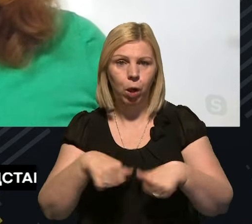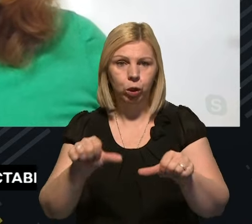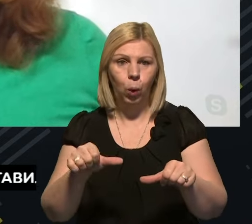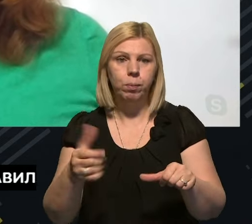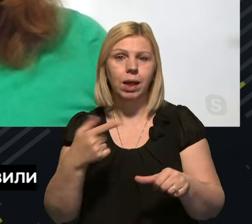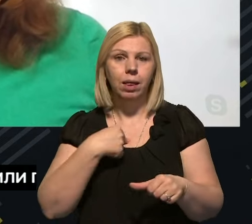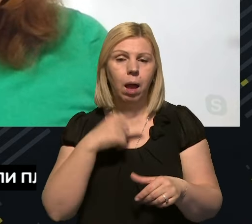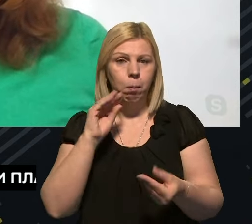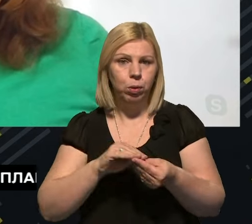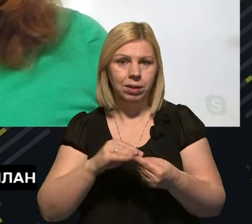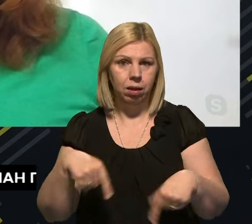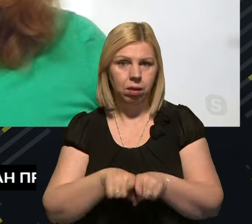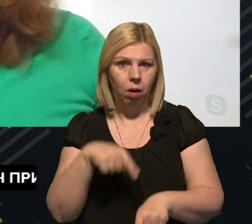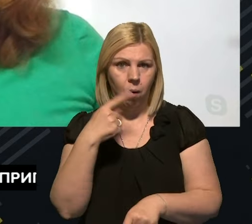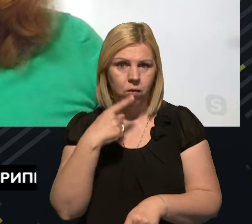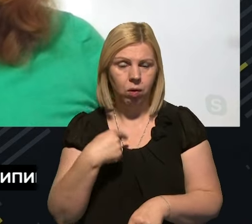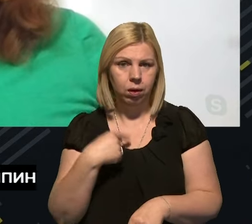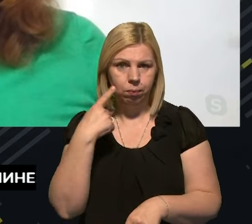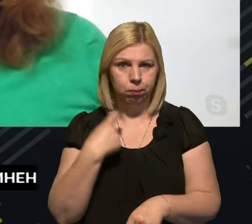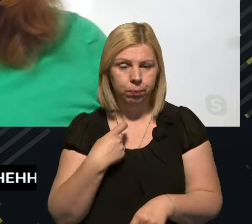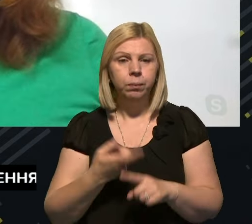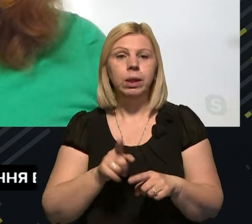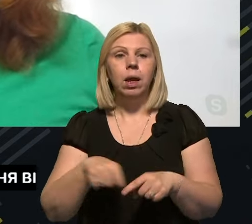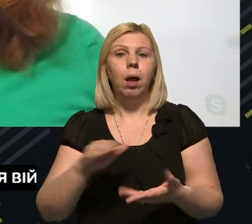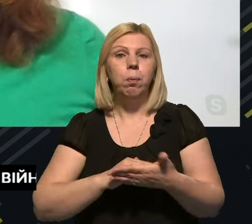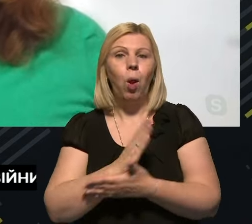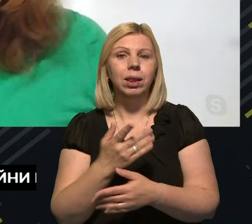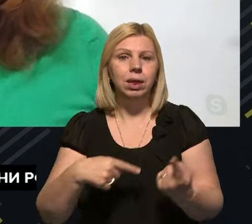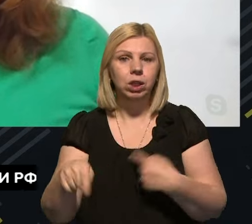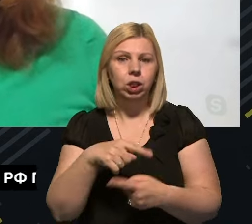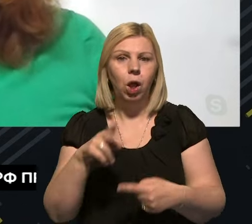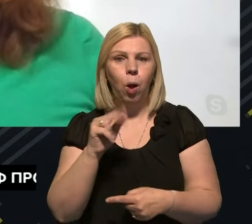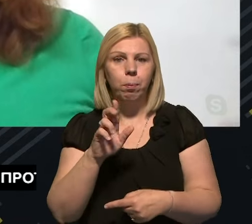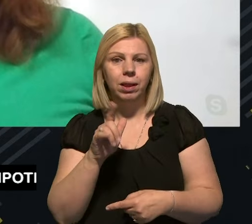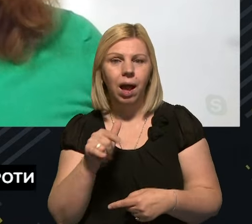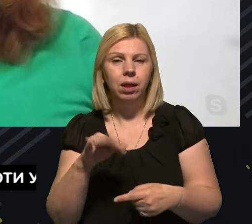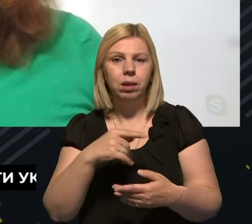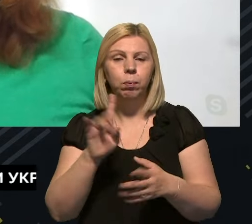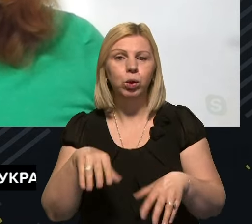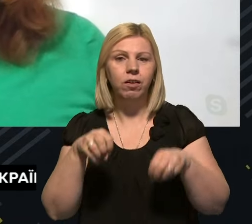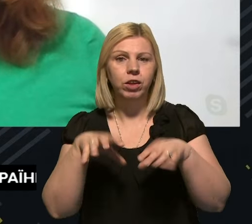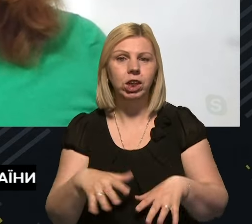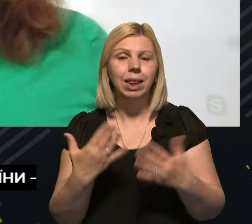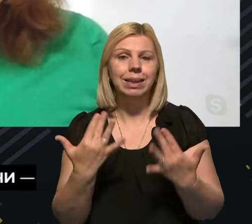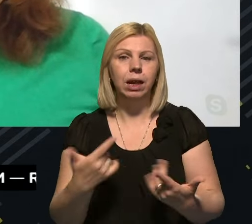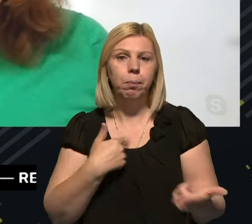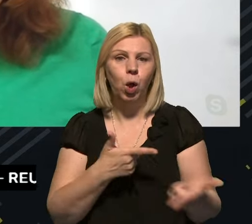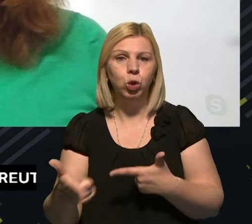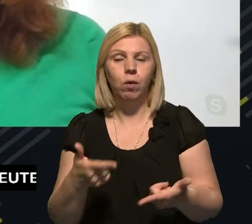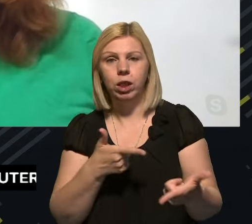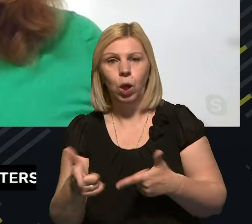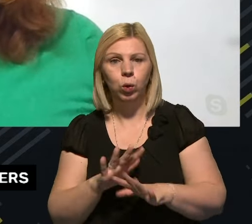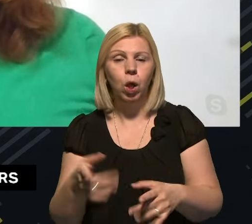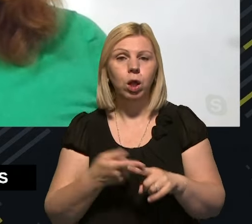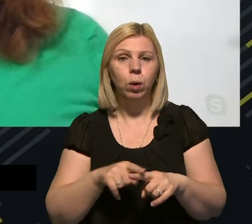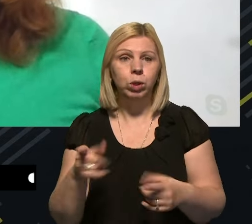нам постійно про це говорить. Взагалі, оці політичні критерії, копенгагенські критерії будуть вирішальними, наскільки ми готові чи не готові. Тому